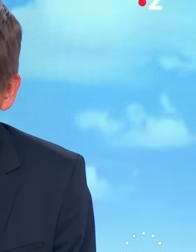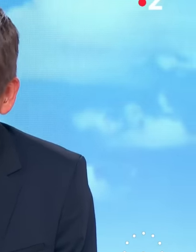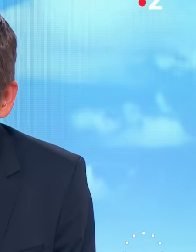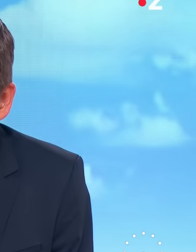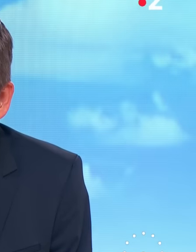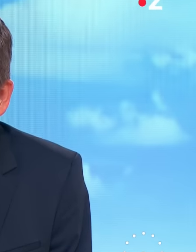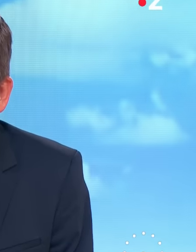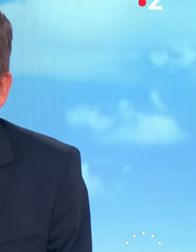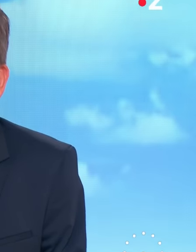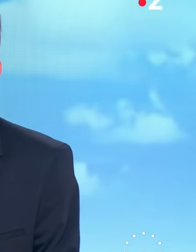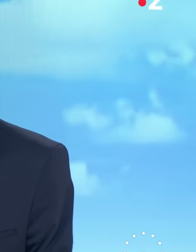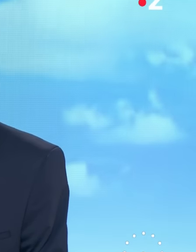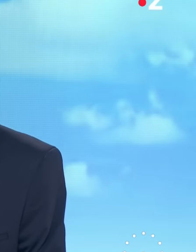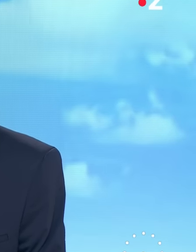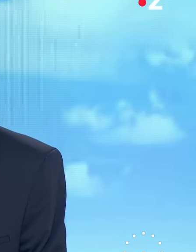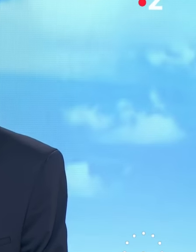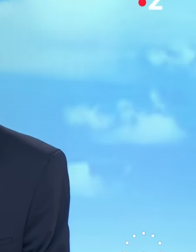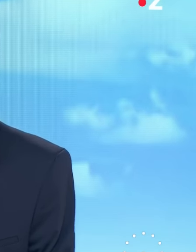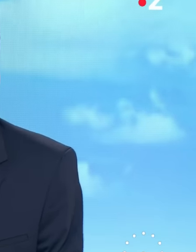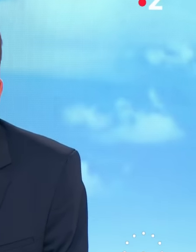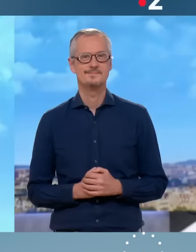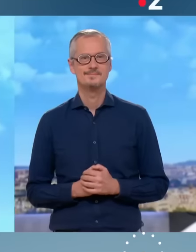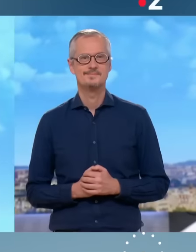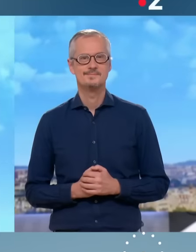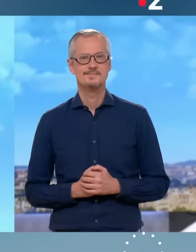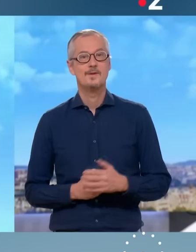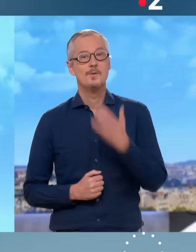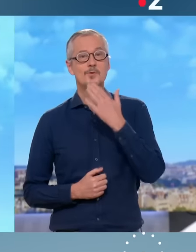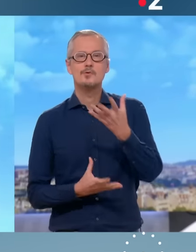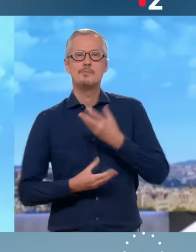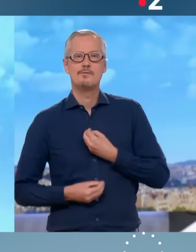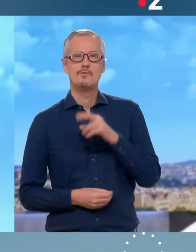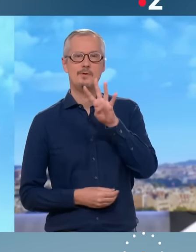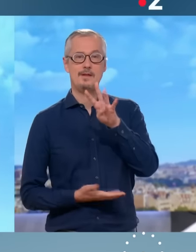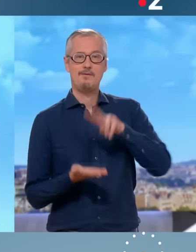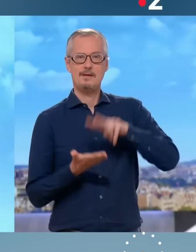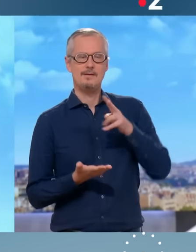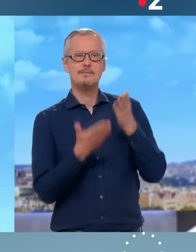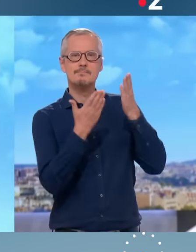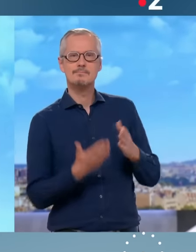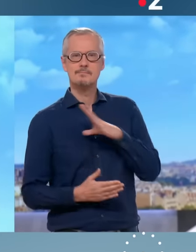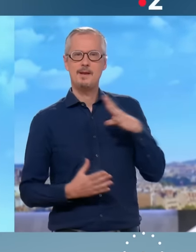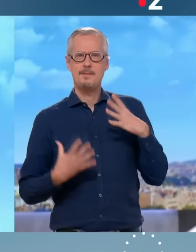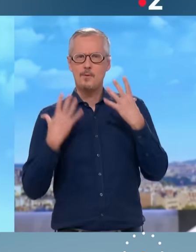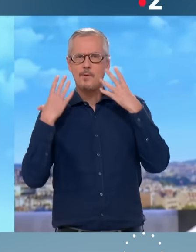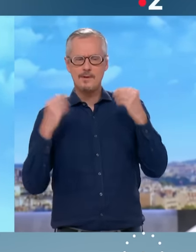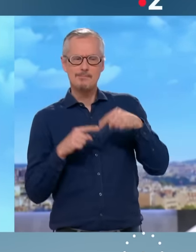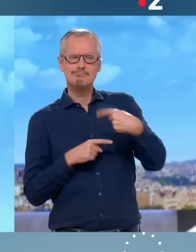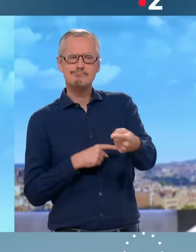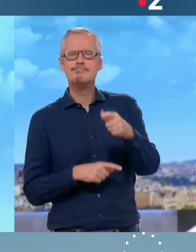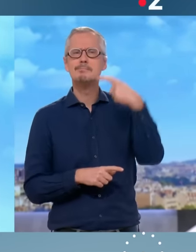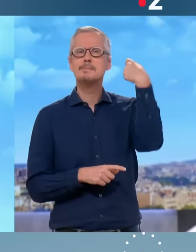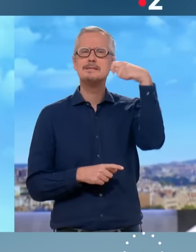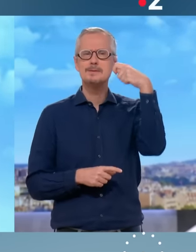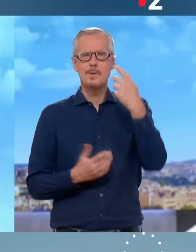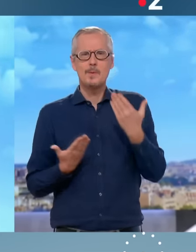tous les chefs de l'opposition. C'est un format inédit, c'est une main tendue, dit-il. Est-ce qu'il faut la saisir, est-ce qu'il faut vraiment la saisir, cette main tendue, quand on est